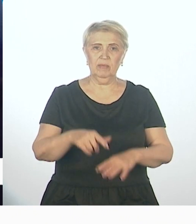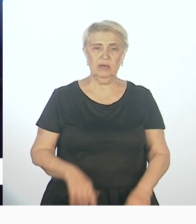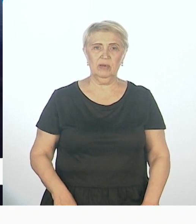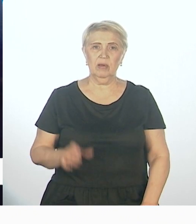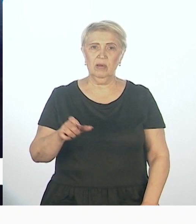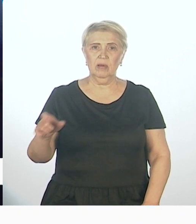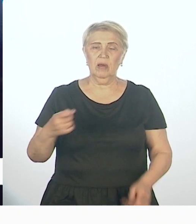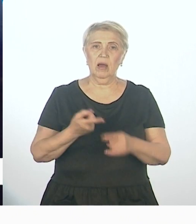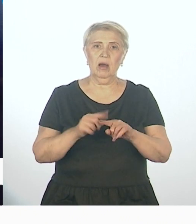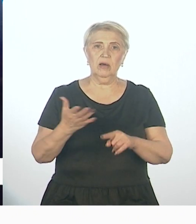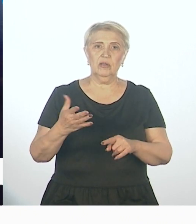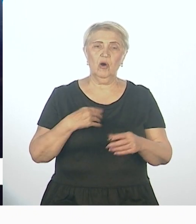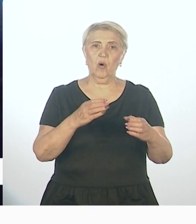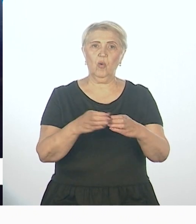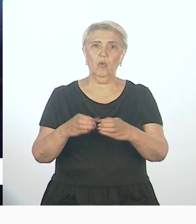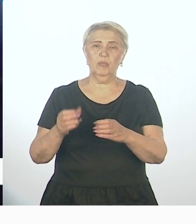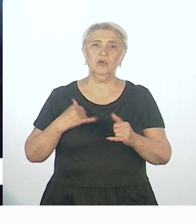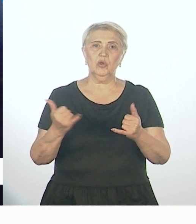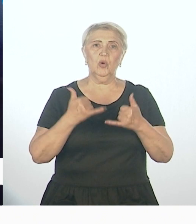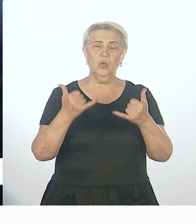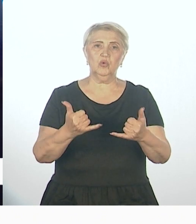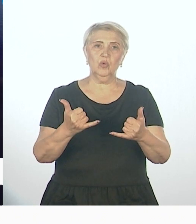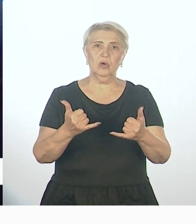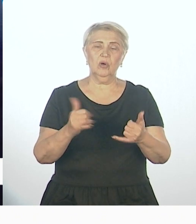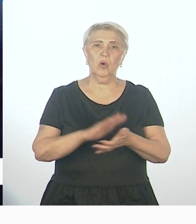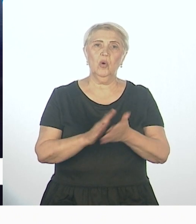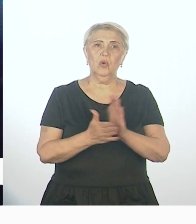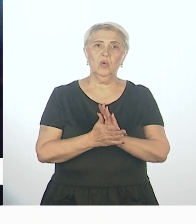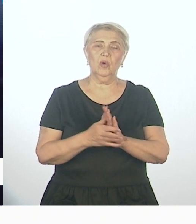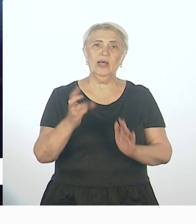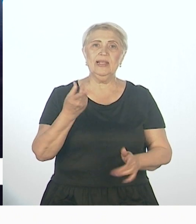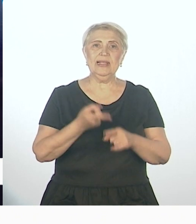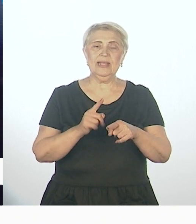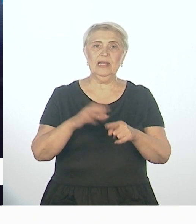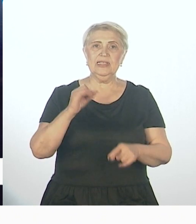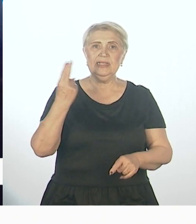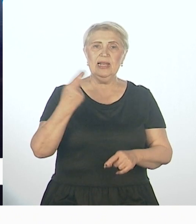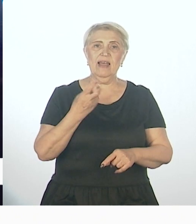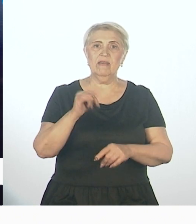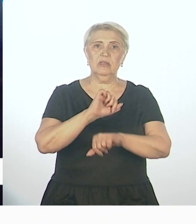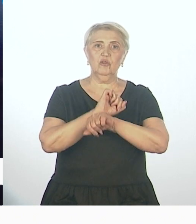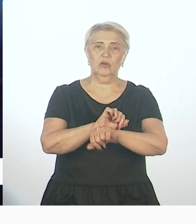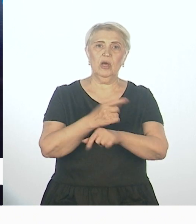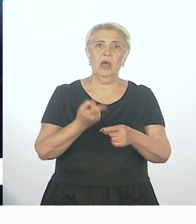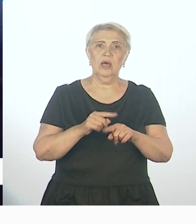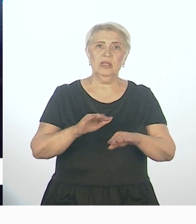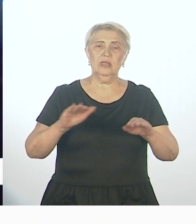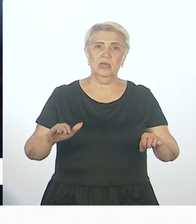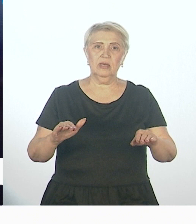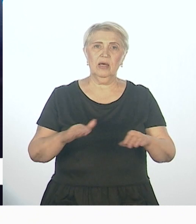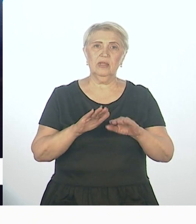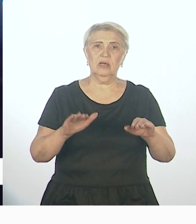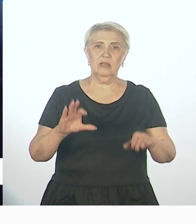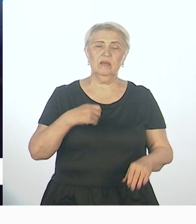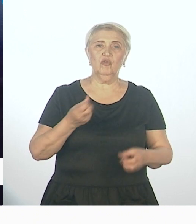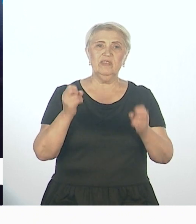комплекс услуг для социально незащищенного населения города Хабаровска. Это дети и семьи, находящиеся в социально